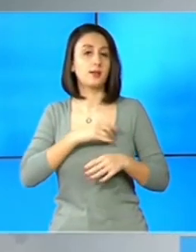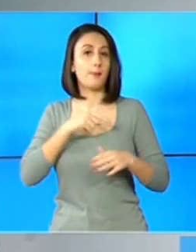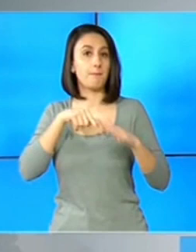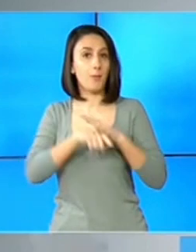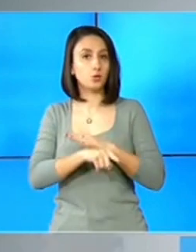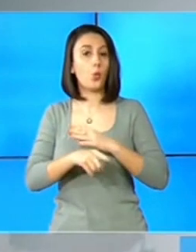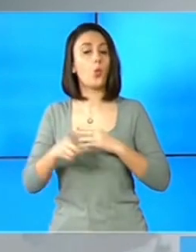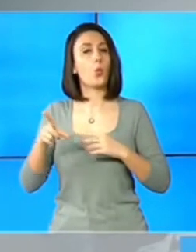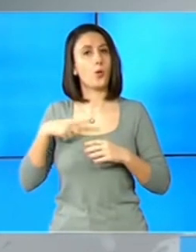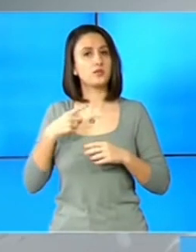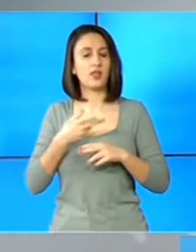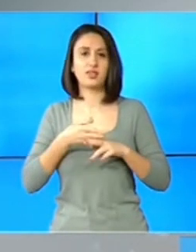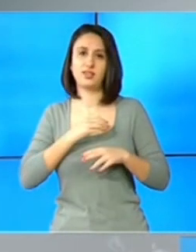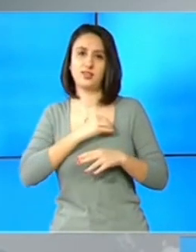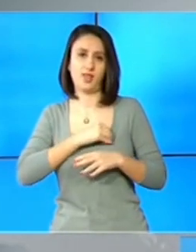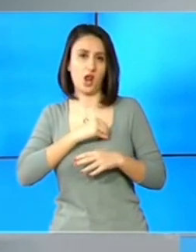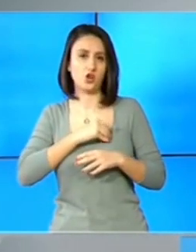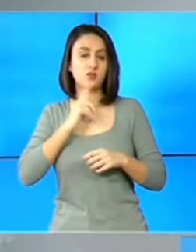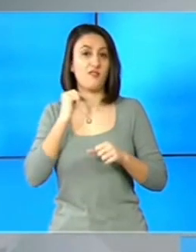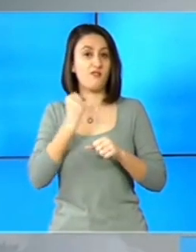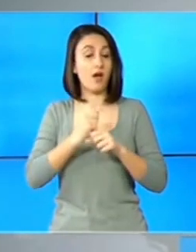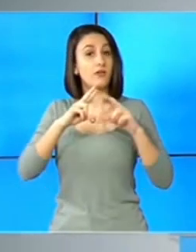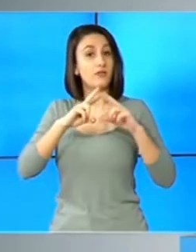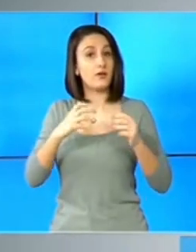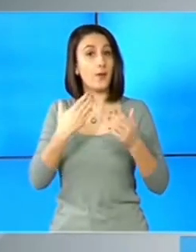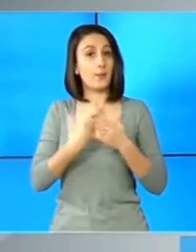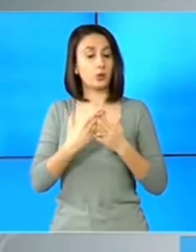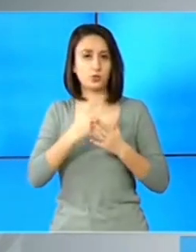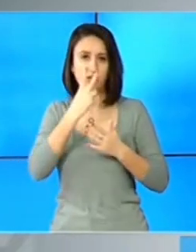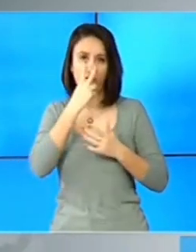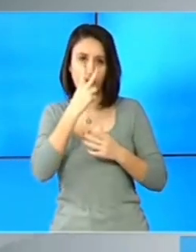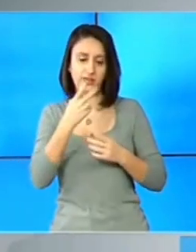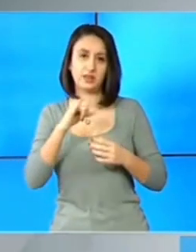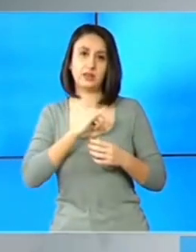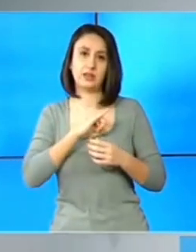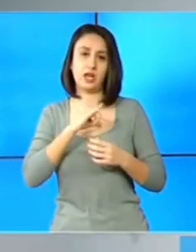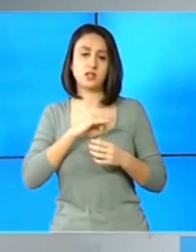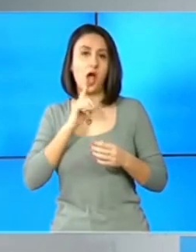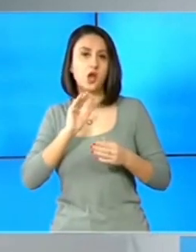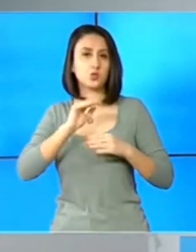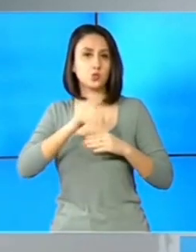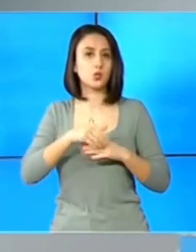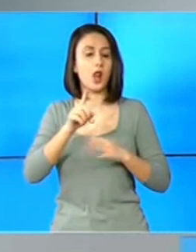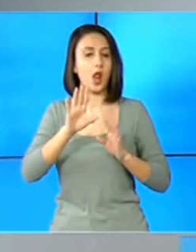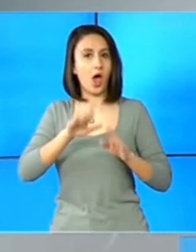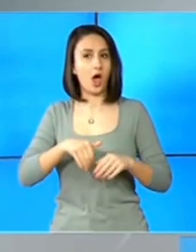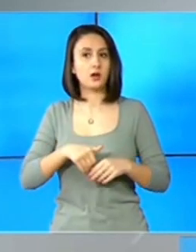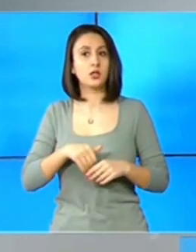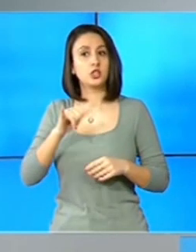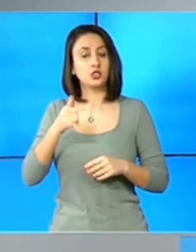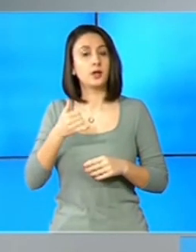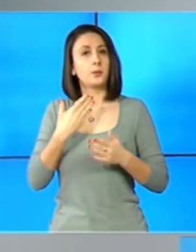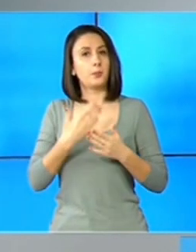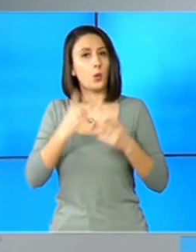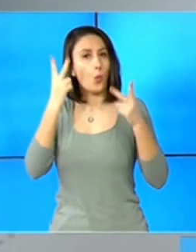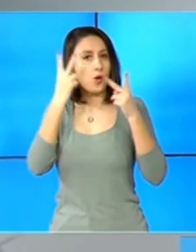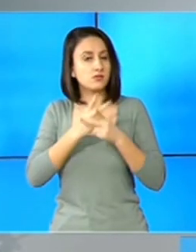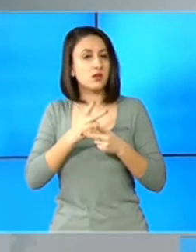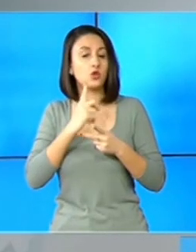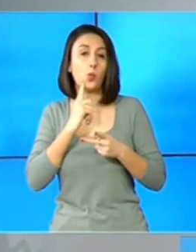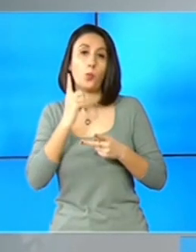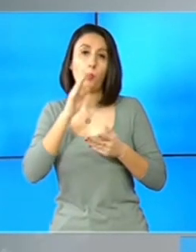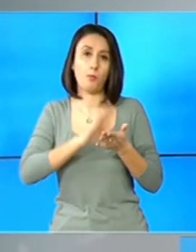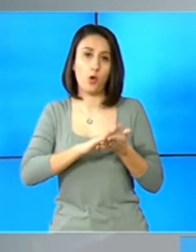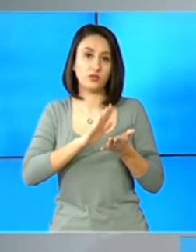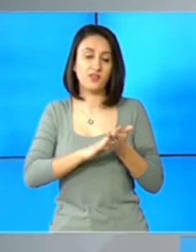Metrorex, este atât de deranjat că se fac verificări pentru că ies la suprafață interesele ascunse pe care le are. Și ca să înțelegeți încă un